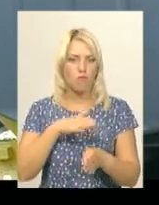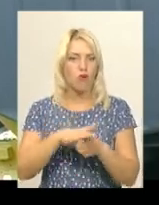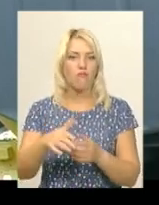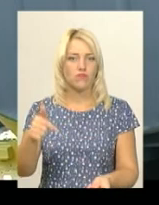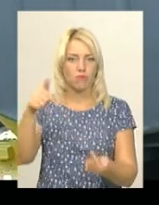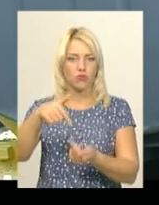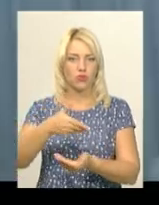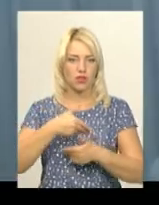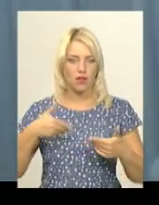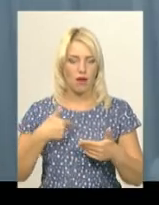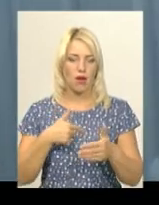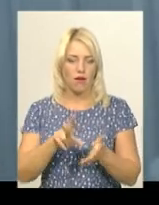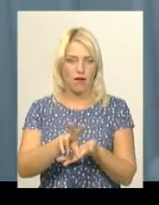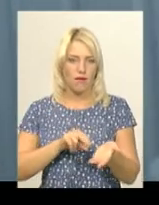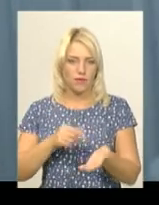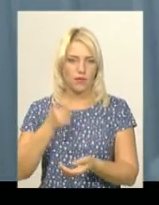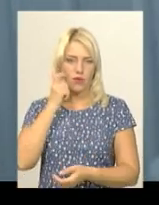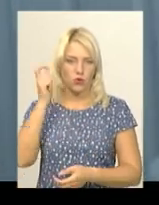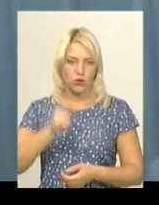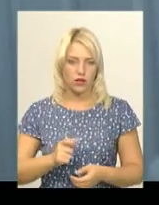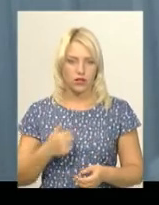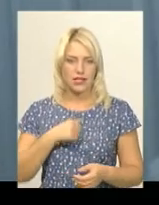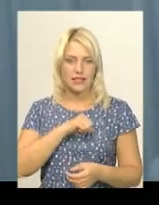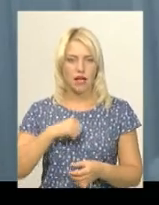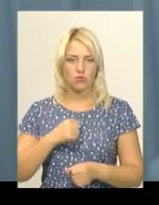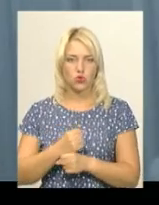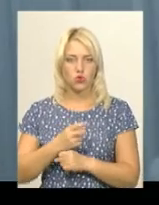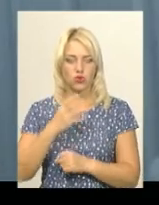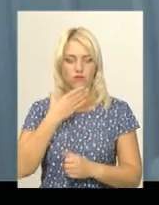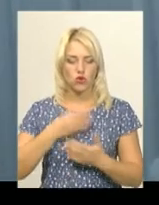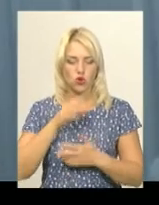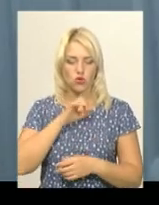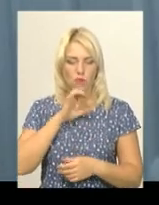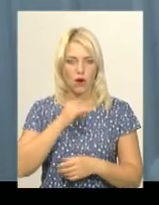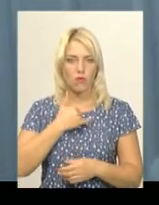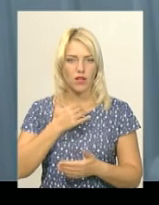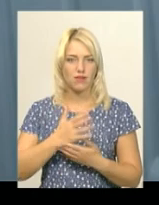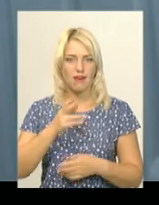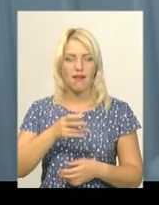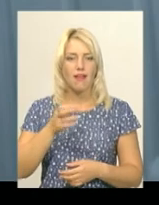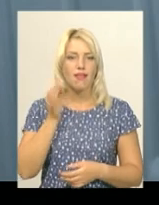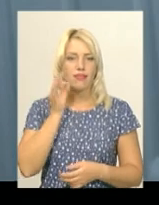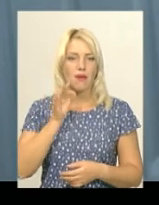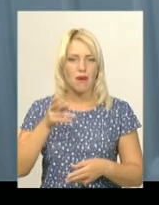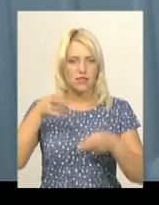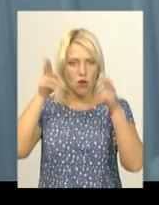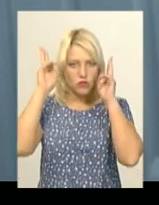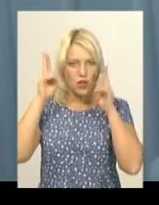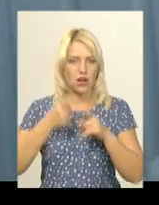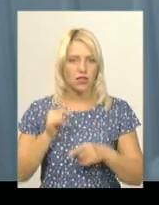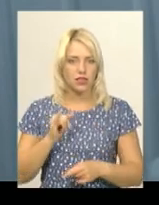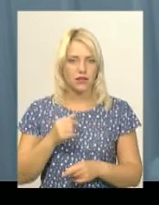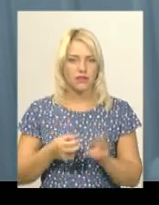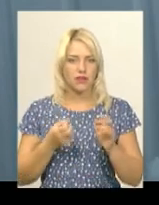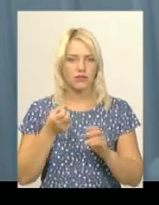використовувати себе в Україні. Працюю сам собаку. В мене є собака, німецька овчарка Лорд, яким я в 2015